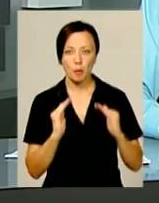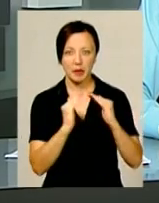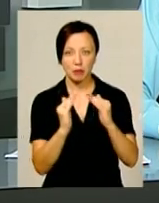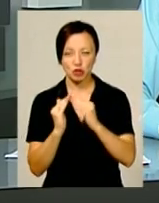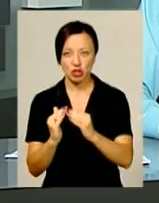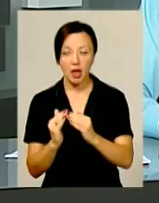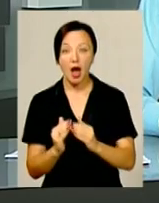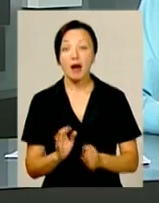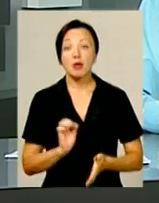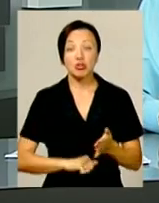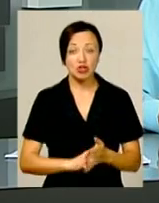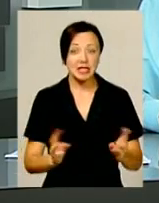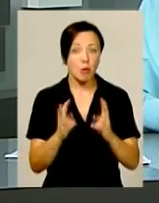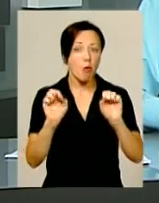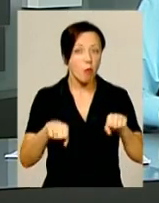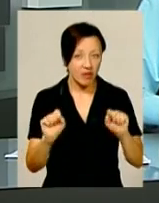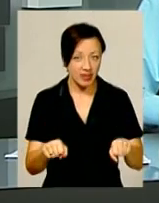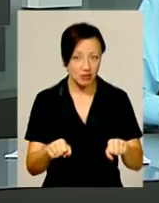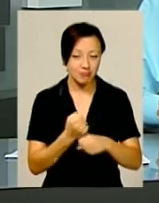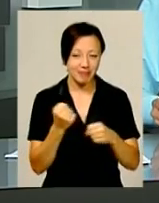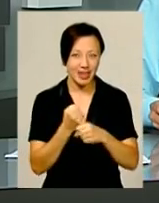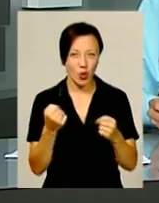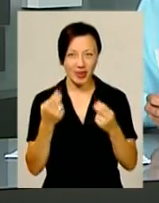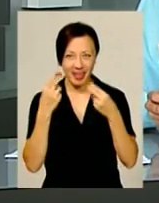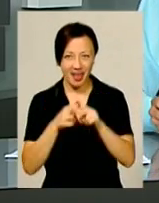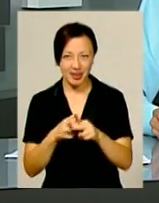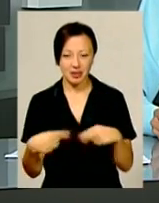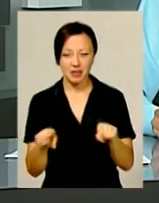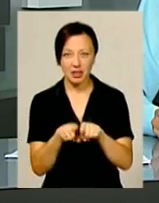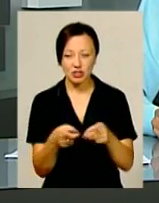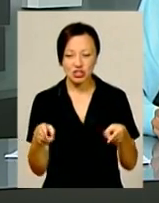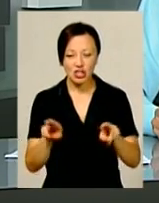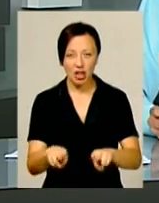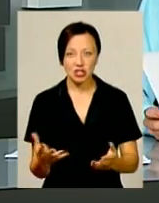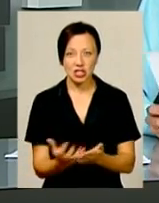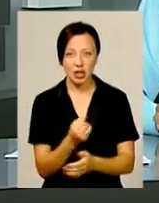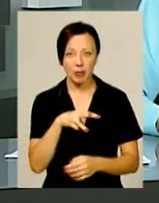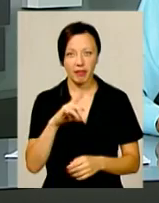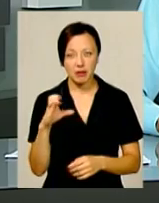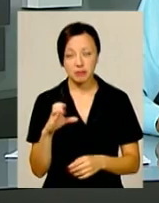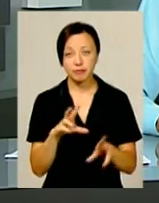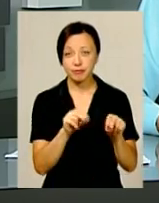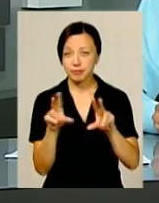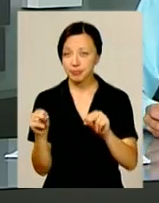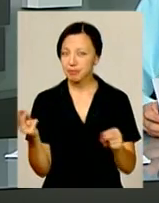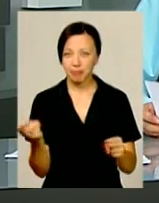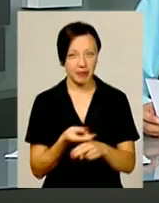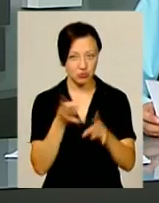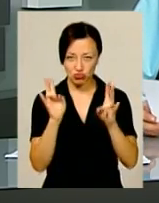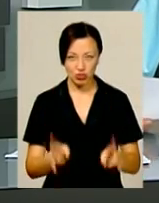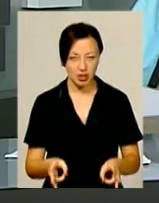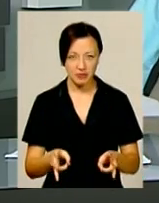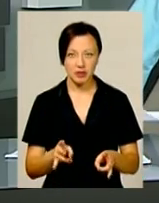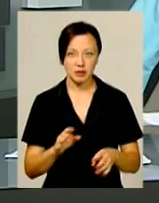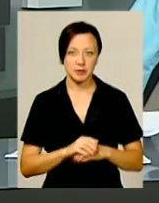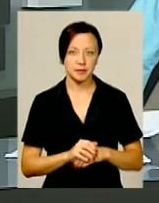ферми. Причина загоряння, ймовірно, піротехніка. Саме такі залишки знайшли рятувальники, обійшлося, на щастя, без жертв